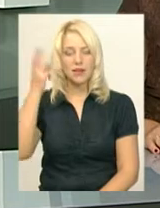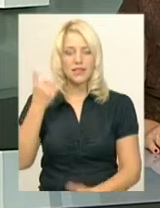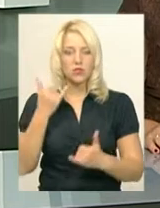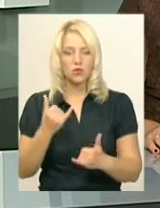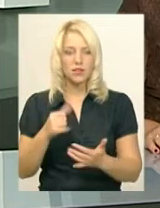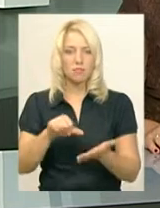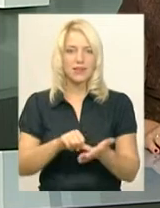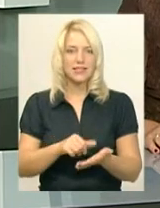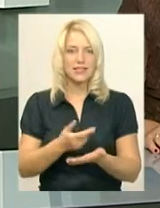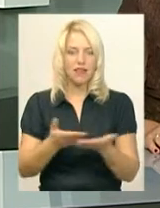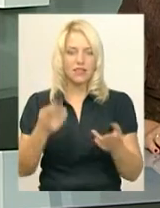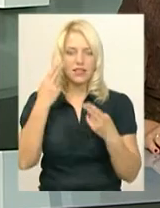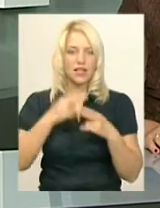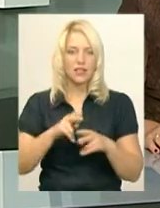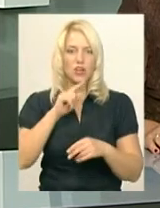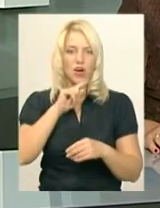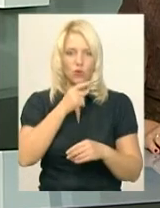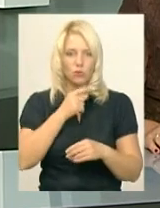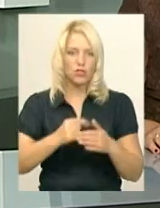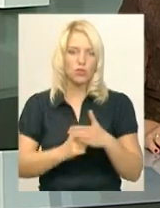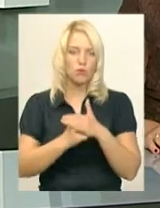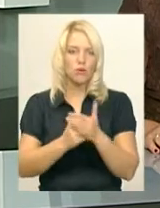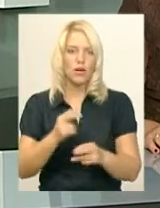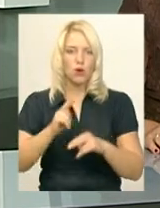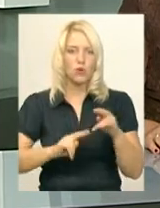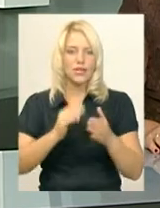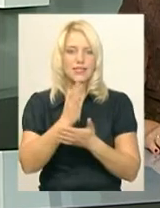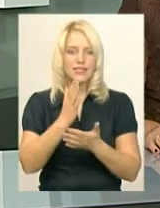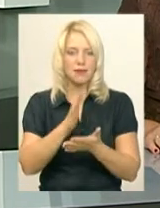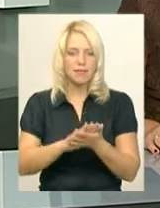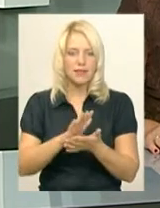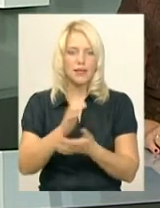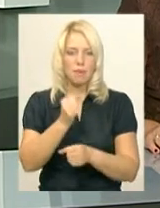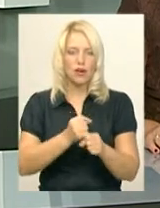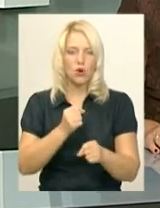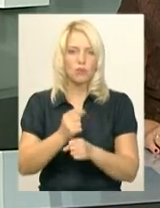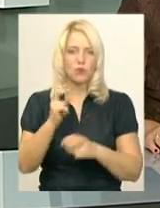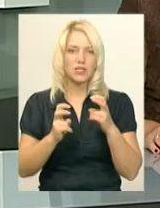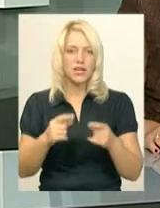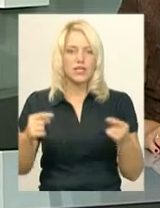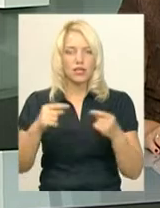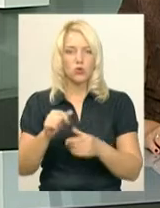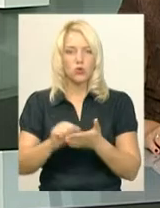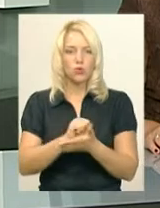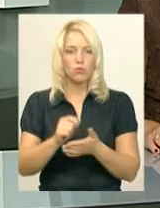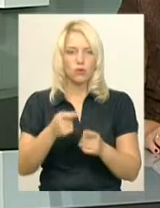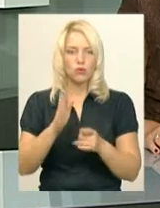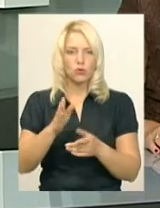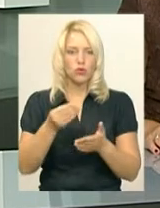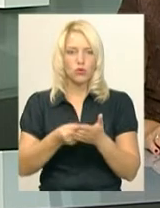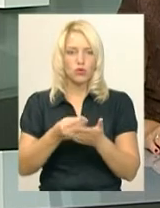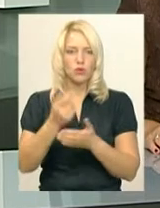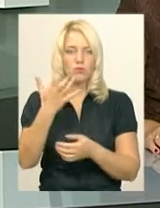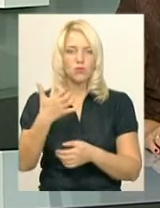сьогодні представили техніко-економічне обґрунтування будівництва сміттєпереробного заводу. Згідно з документом, він коштуватиме 550